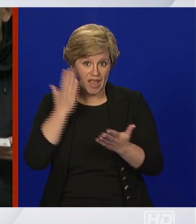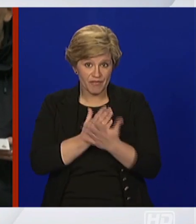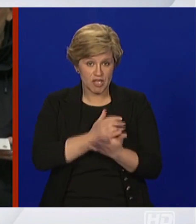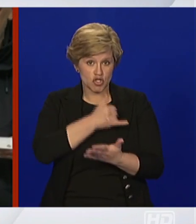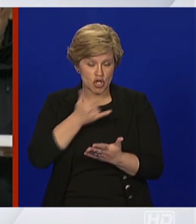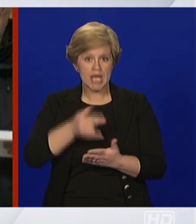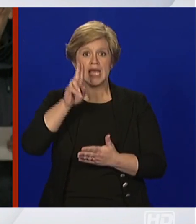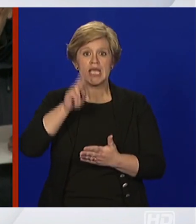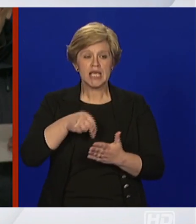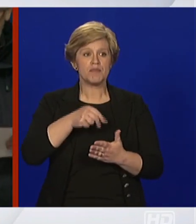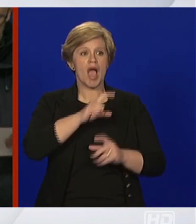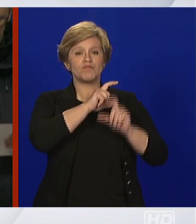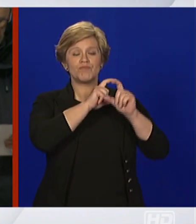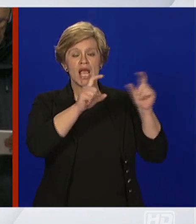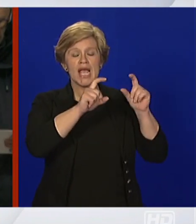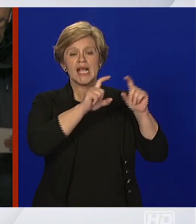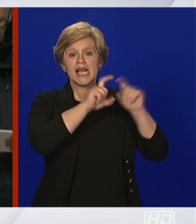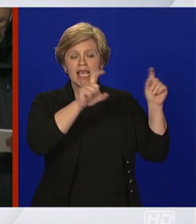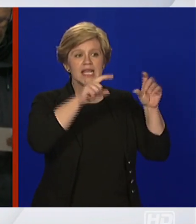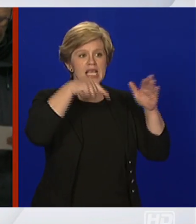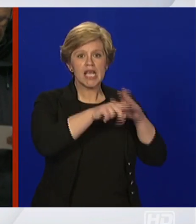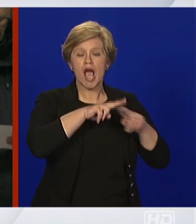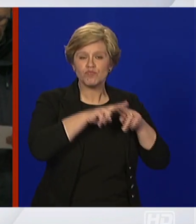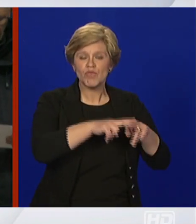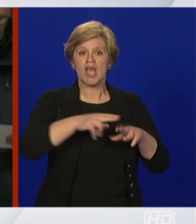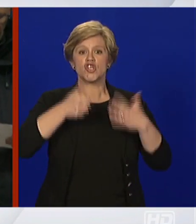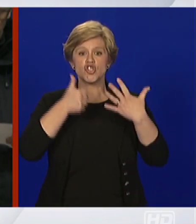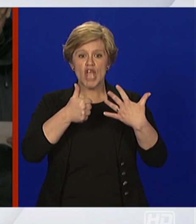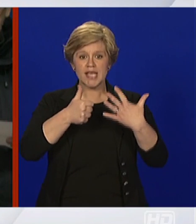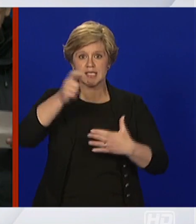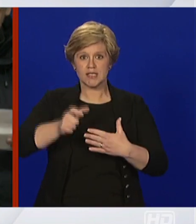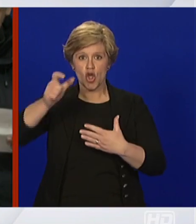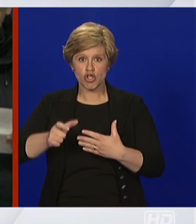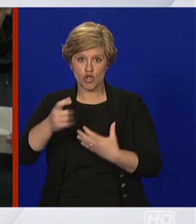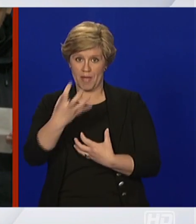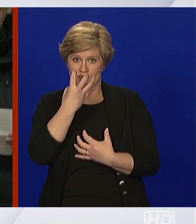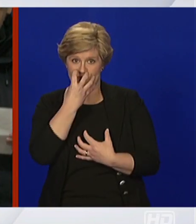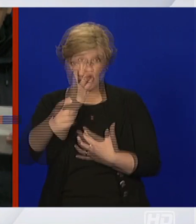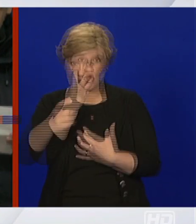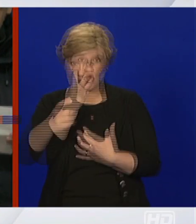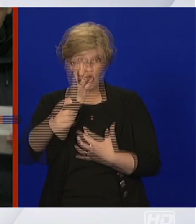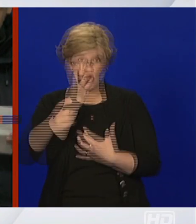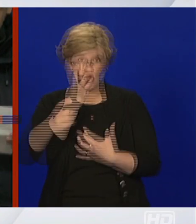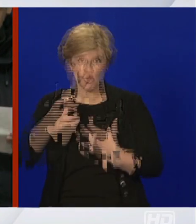bolesnika na respiratoru i ja se iskreno nadam imamo izvukli